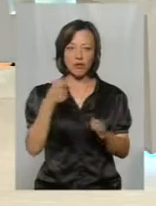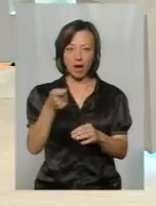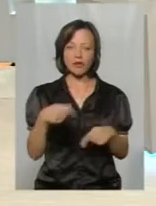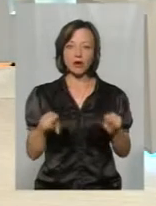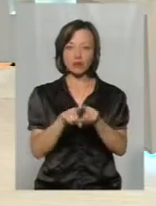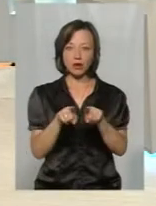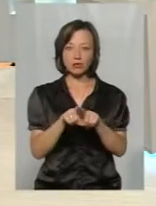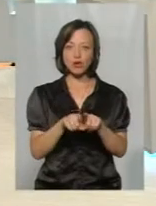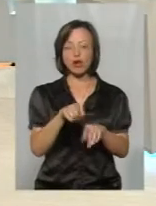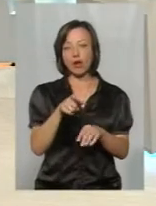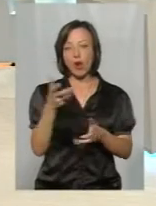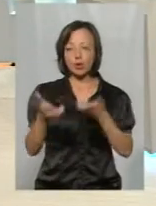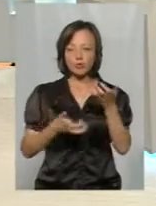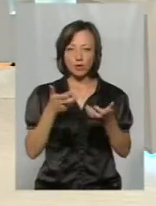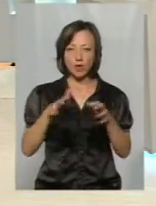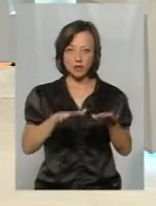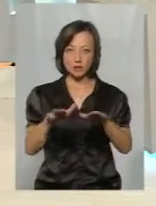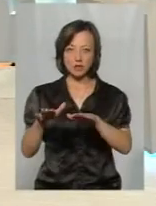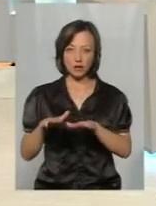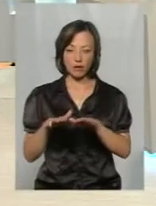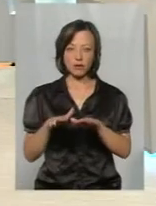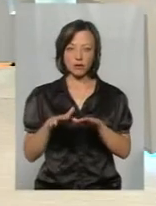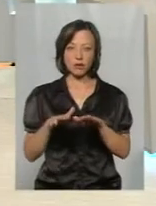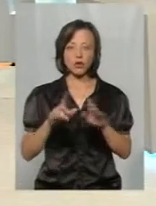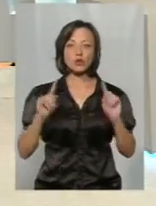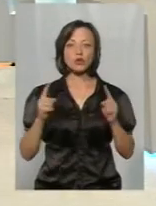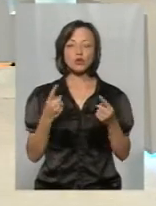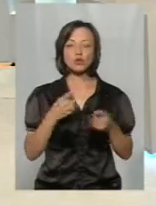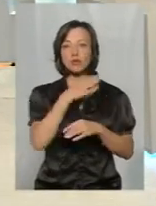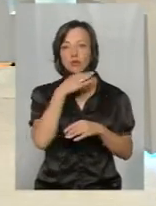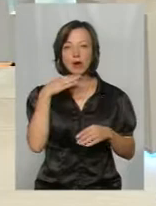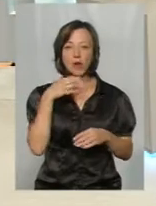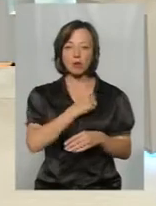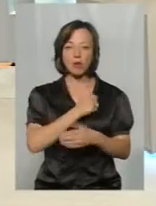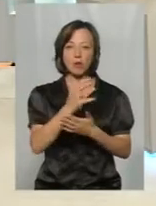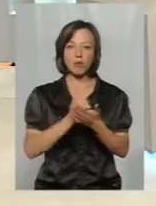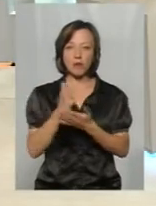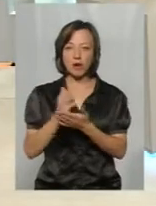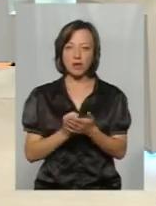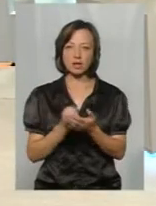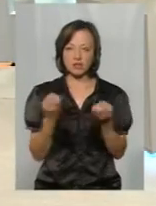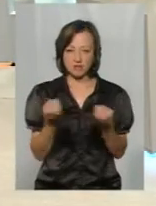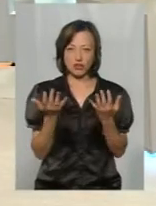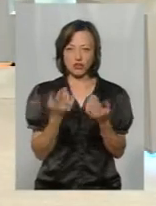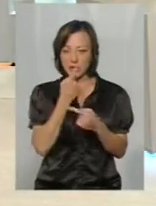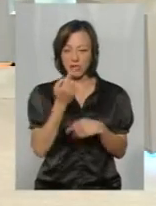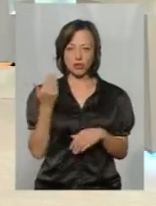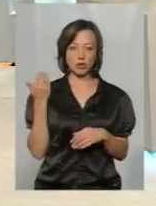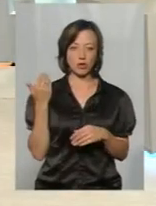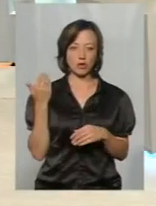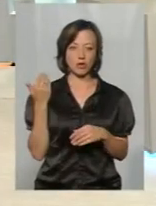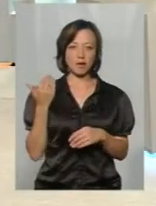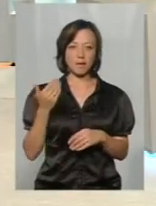а також гуманітарним розмінуванням місцевості. Дуже велика кількість боєприпасів, боєприпаси свіжі, які нещодавно